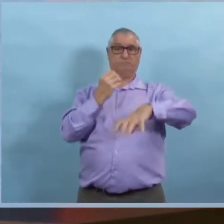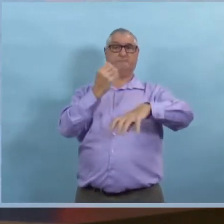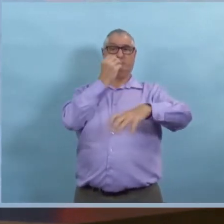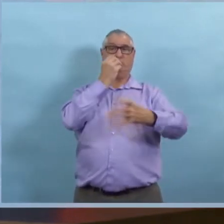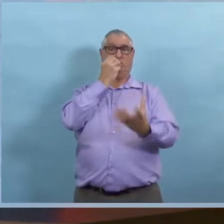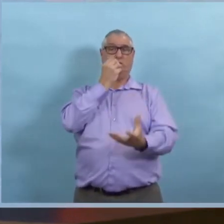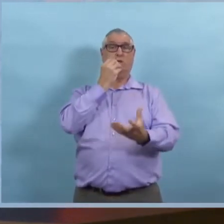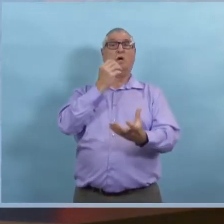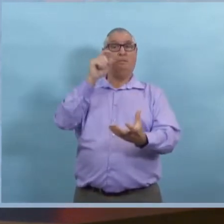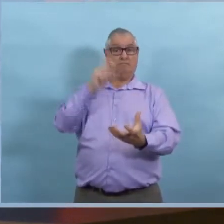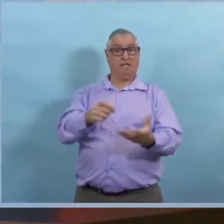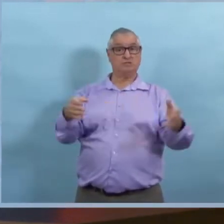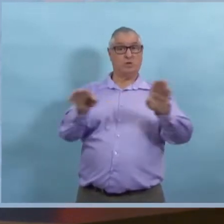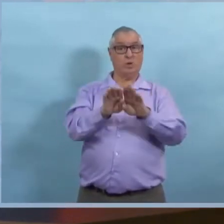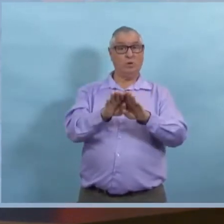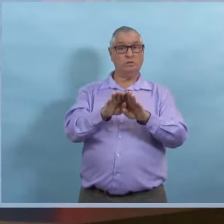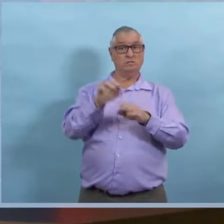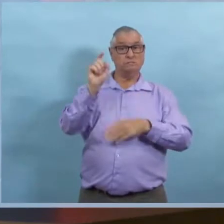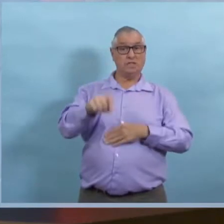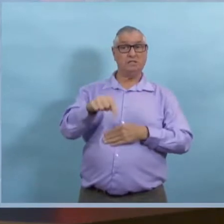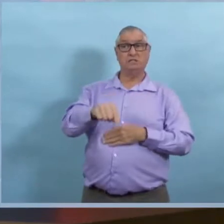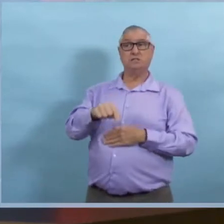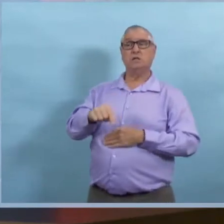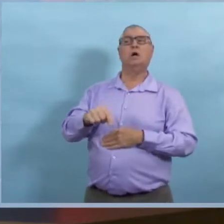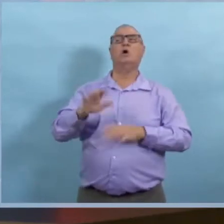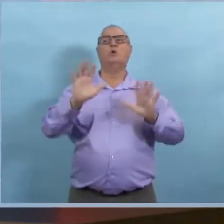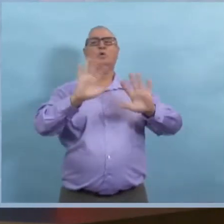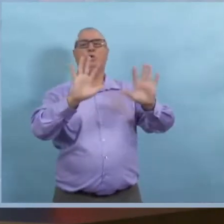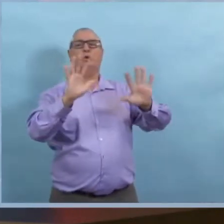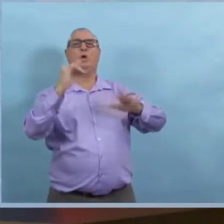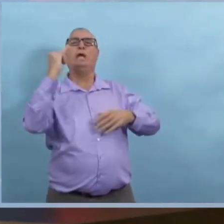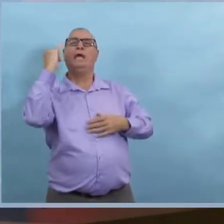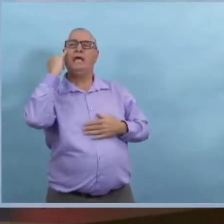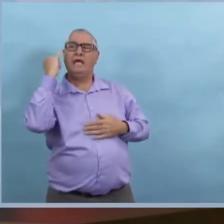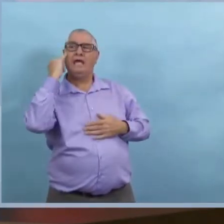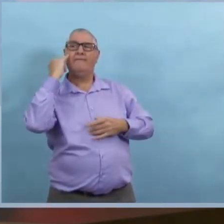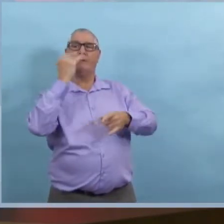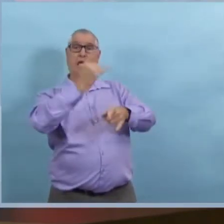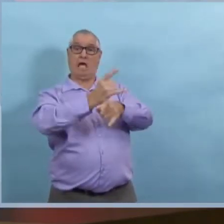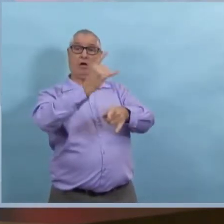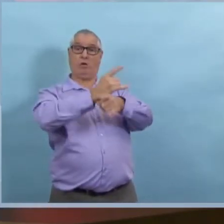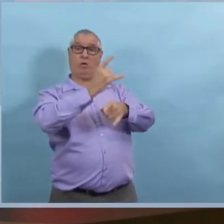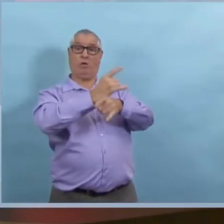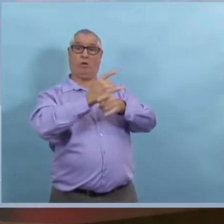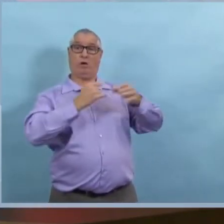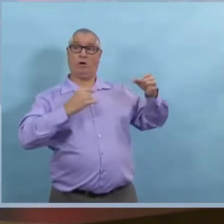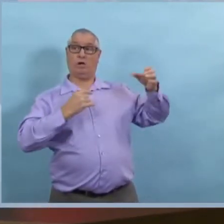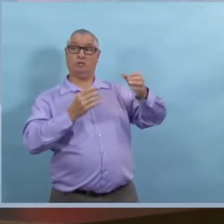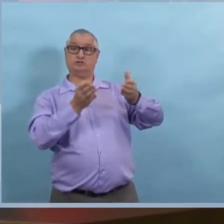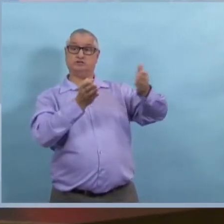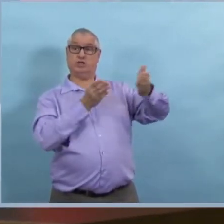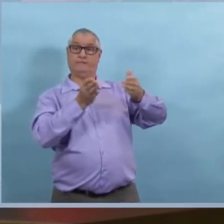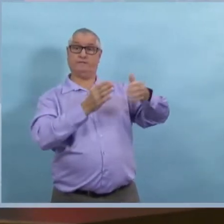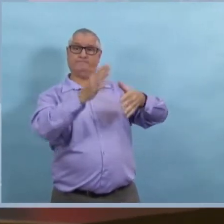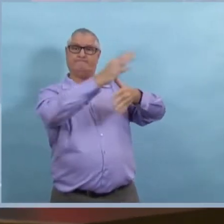Alors, question inaudible. Est-ce qu'on parle des endroits où y une cuisine ? Non, c'est vraiment...